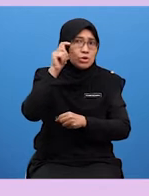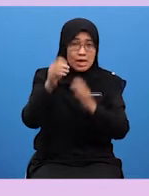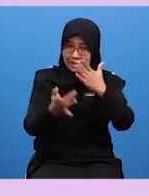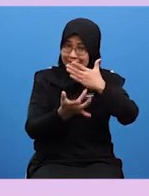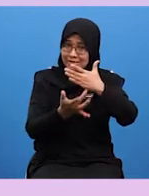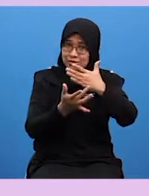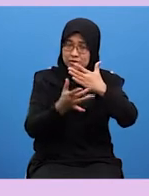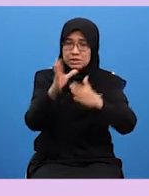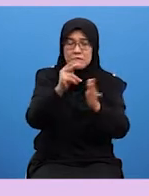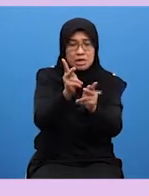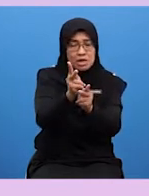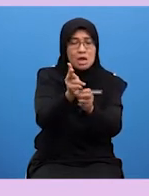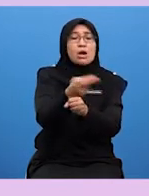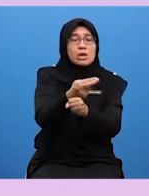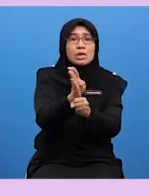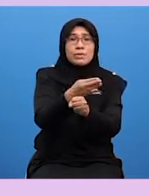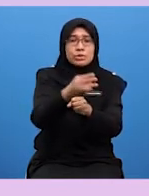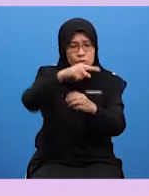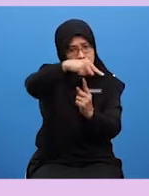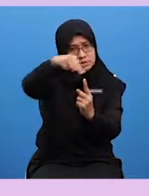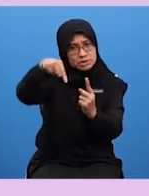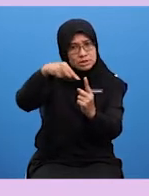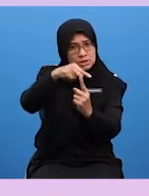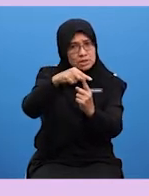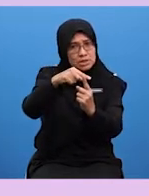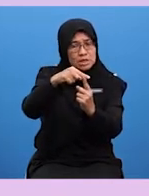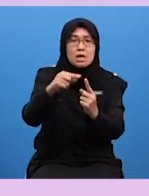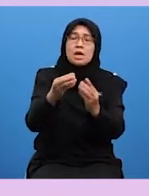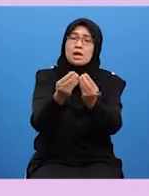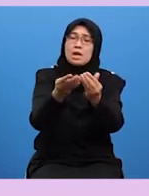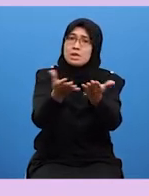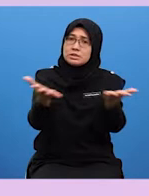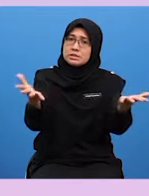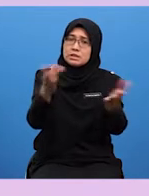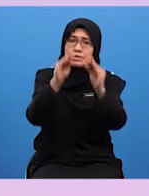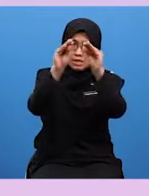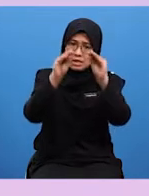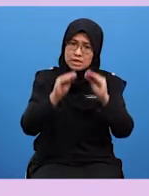persekitaran Yang terdiri daripada Landskap dan juga hiasan dalaman